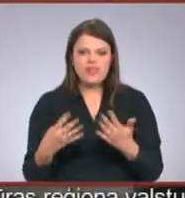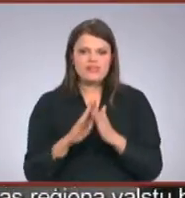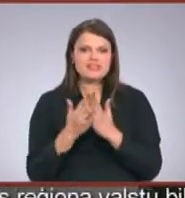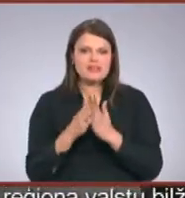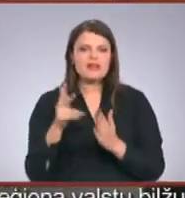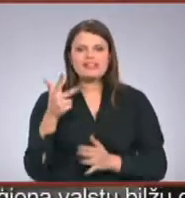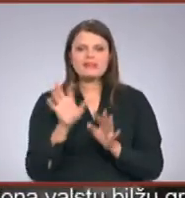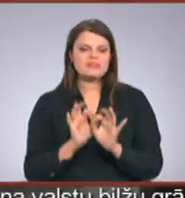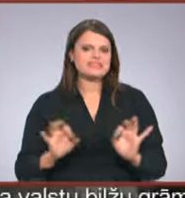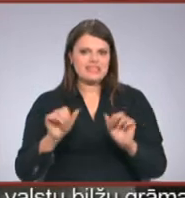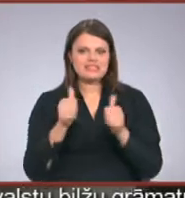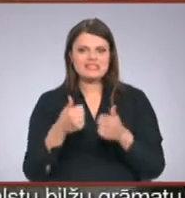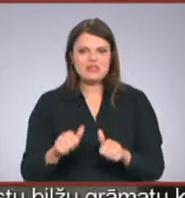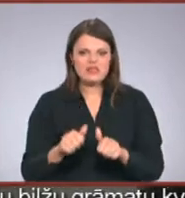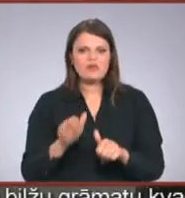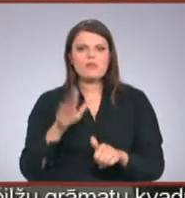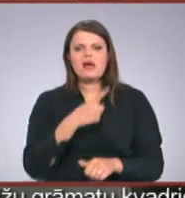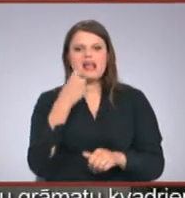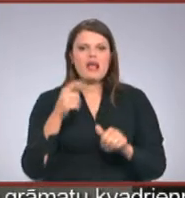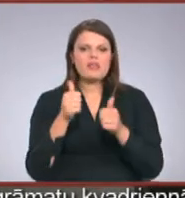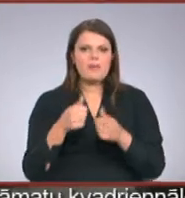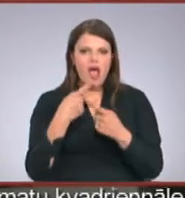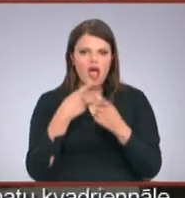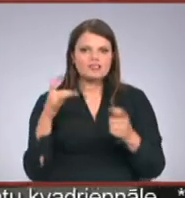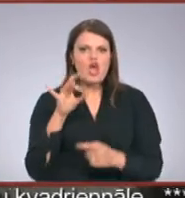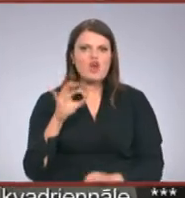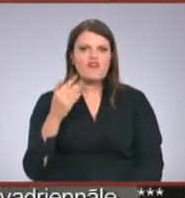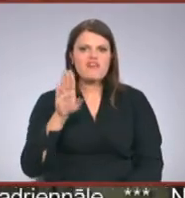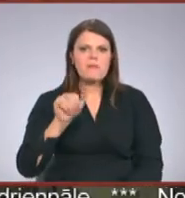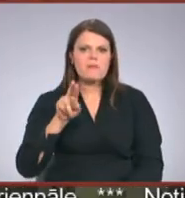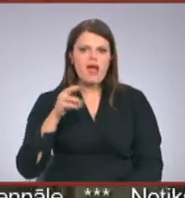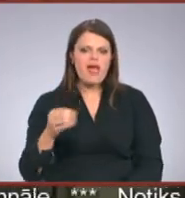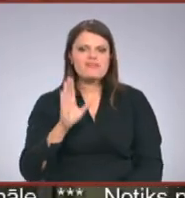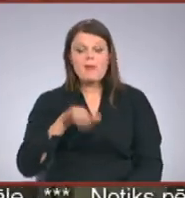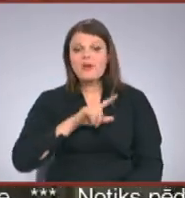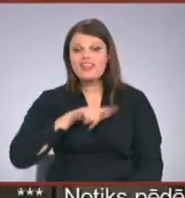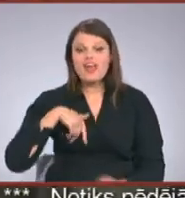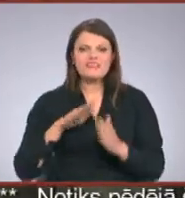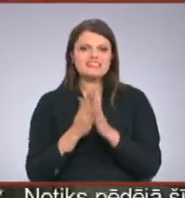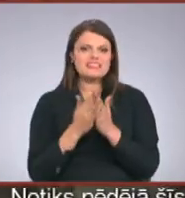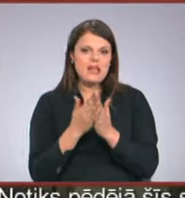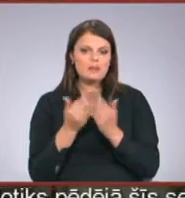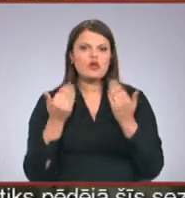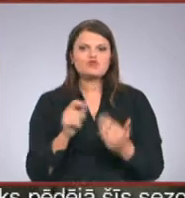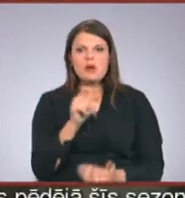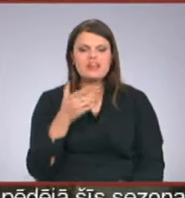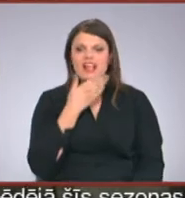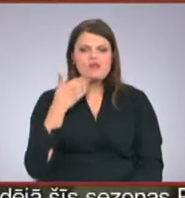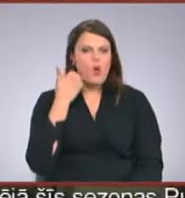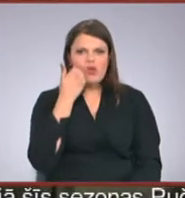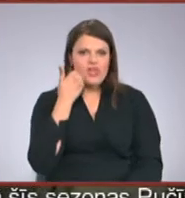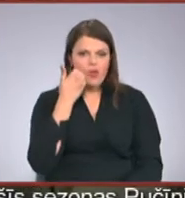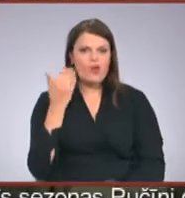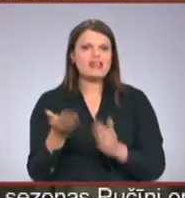Trim skaistākajām stil veidojas par gada mākslinieca atzītā Ines Hoffman. Par Latvijas grāmatniecību šobrīd nav jākaunos,